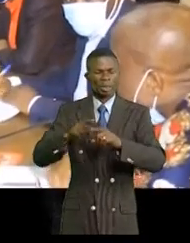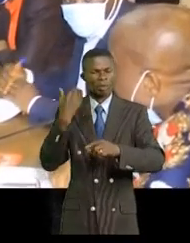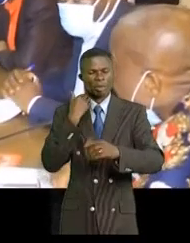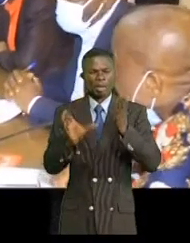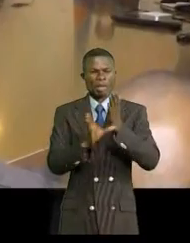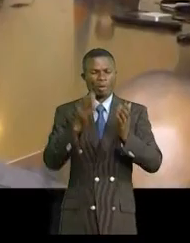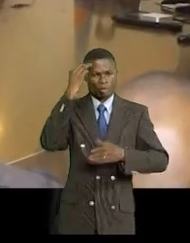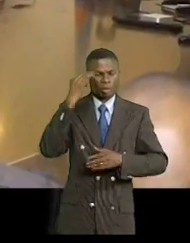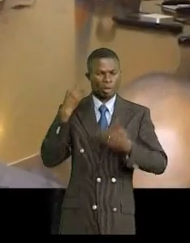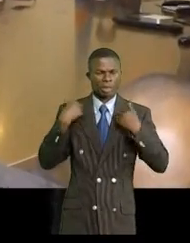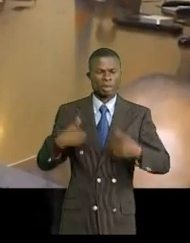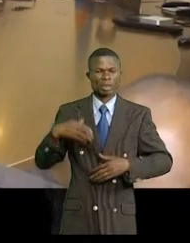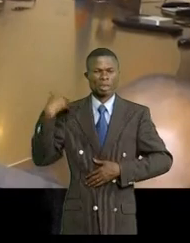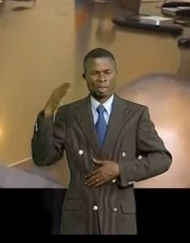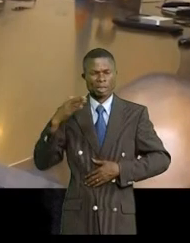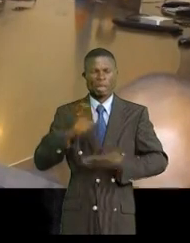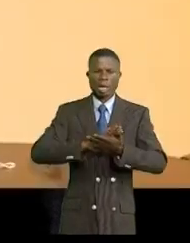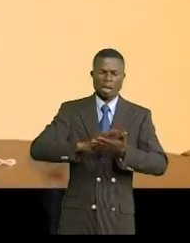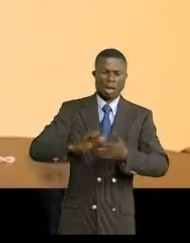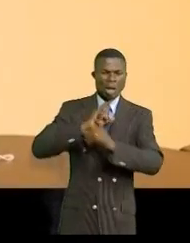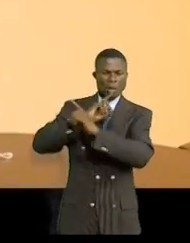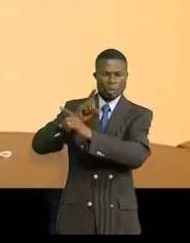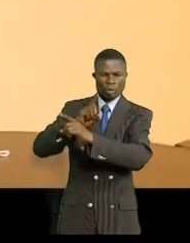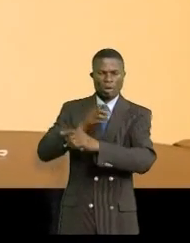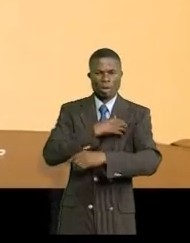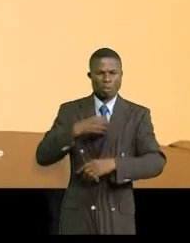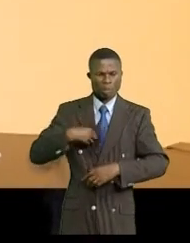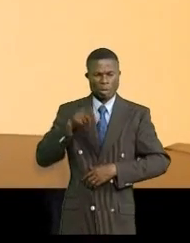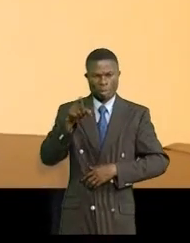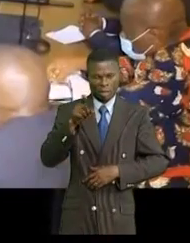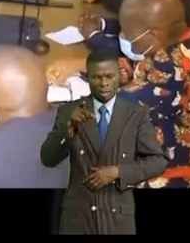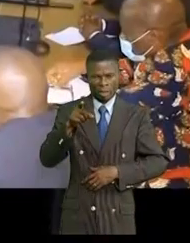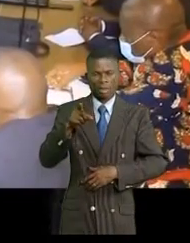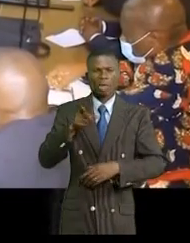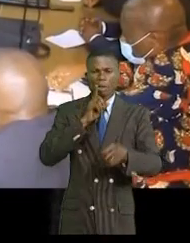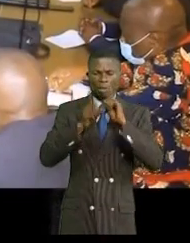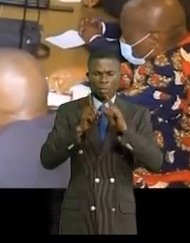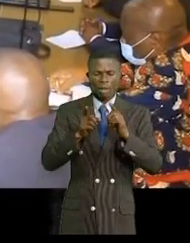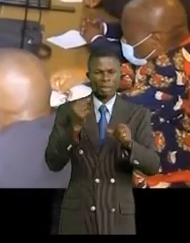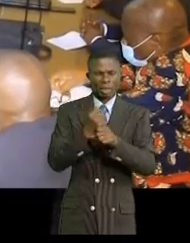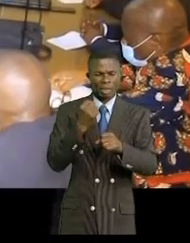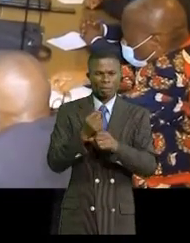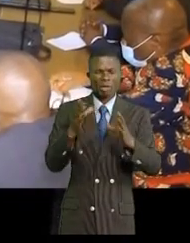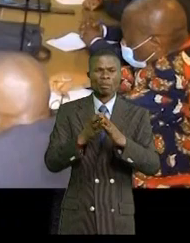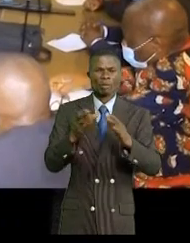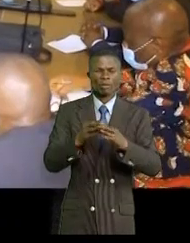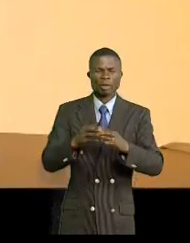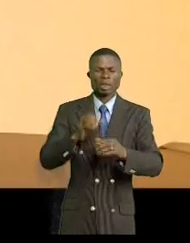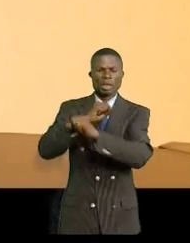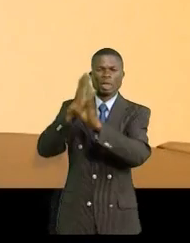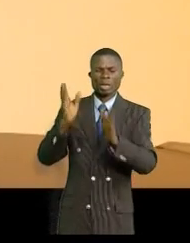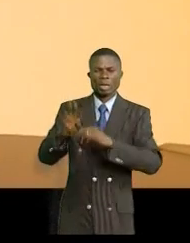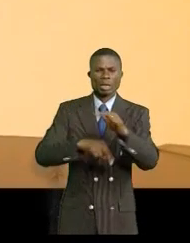-ministre de la Santé publique, Hygiène et Prévention, Madame Véronique Kilumba, a eu une séance de travail avec les syndicats